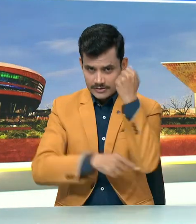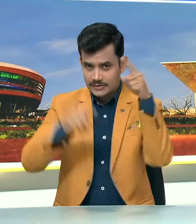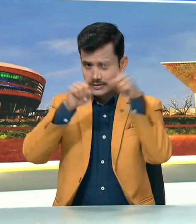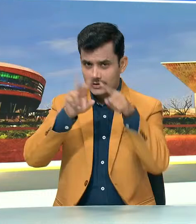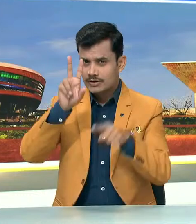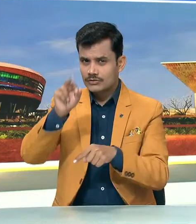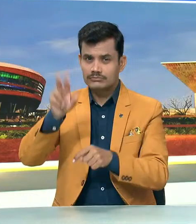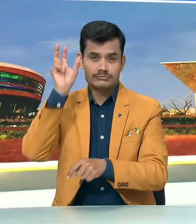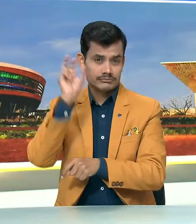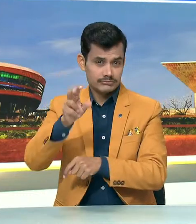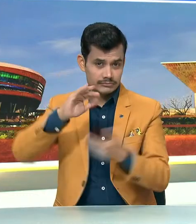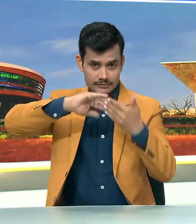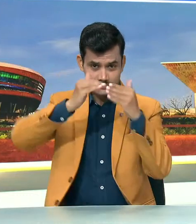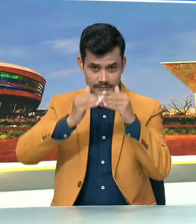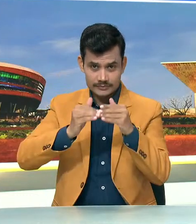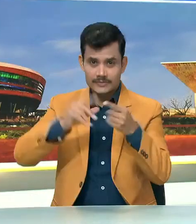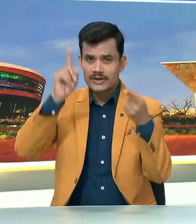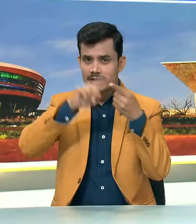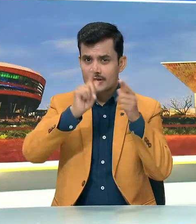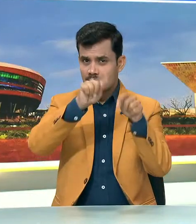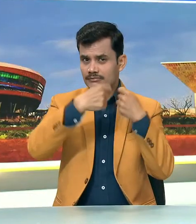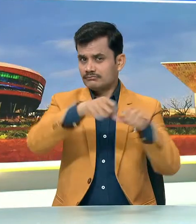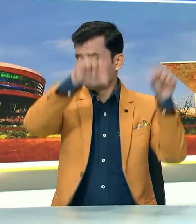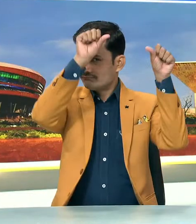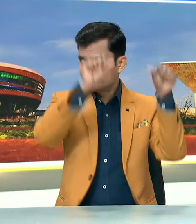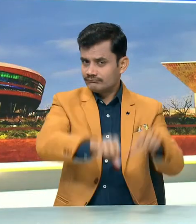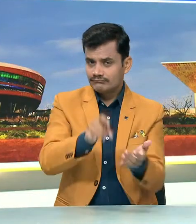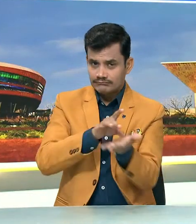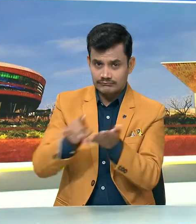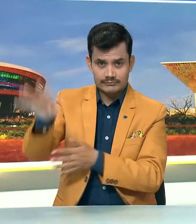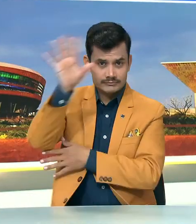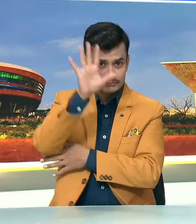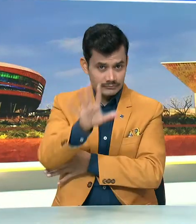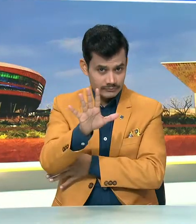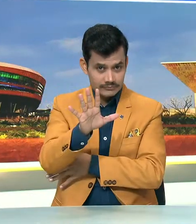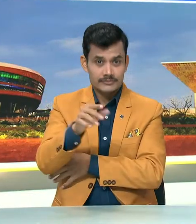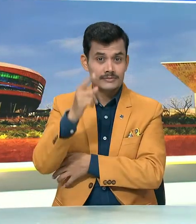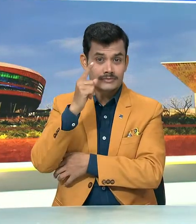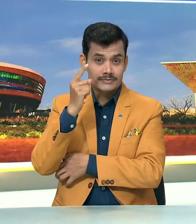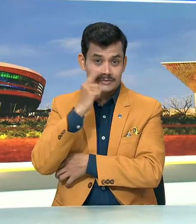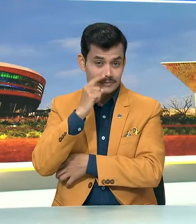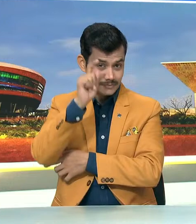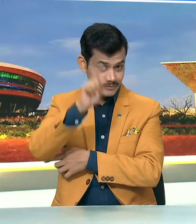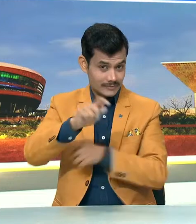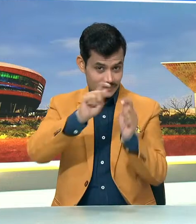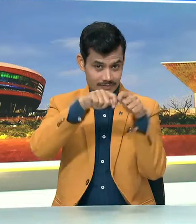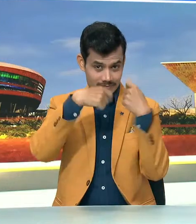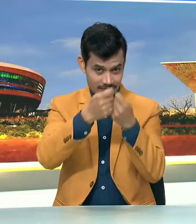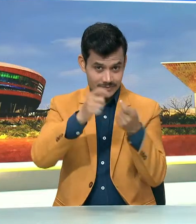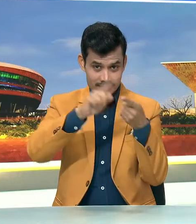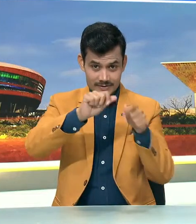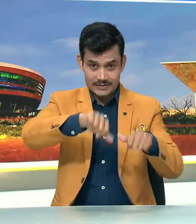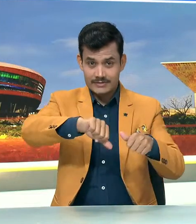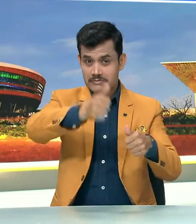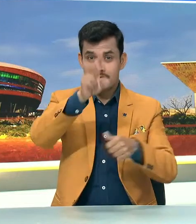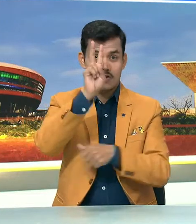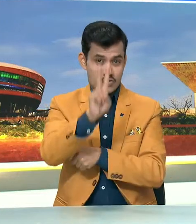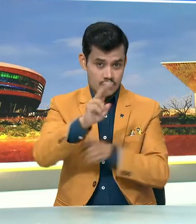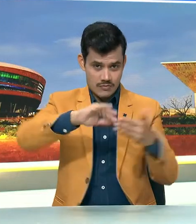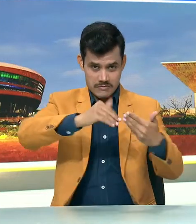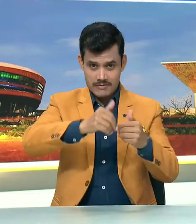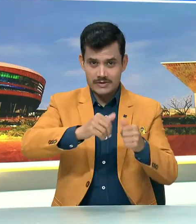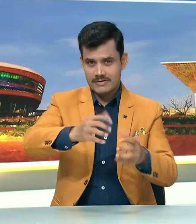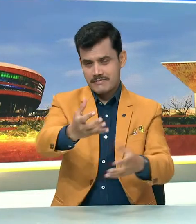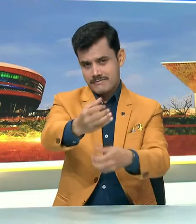मैच में इंग्लेंड को पाच विकेट से हराया इंग्लेंड की महिला टीम शुरुआती दो मैच जीत कर पहले ही